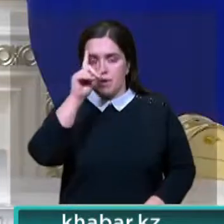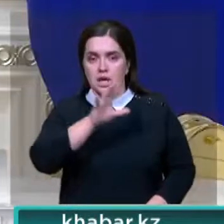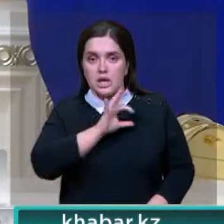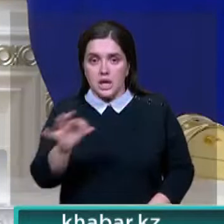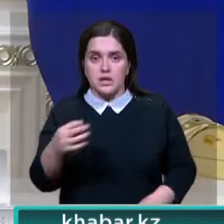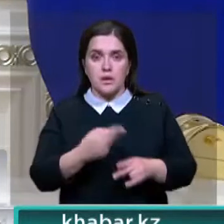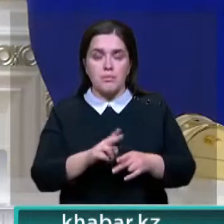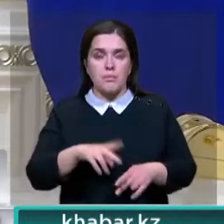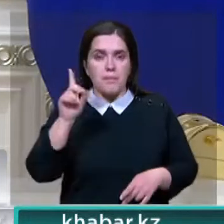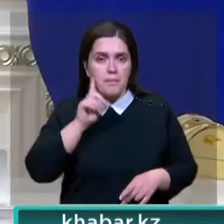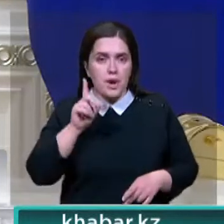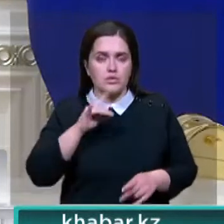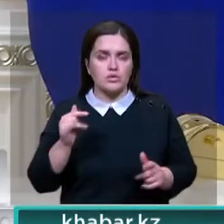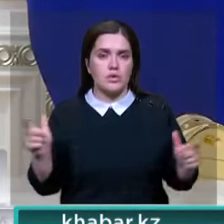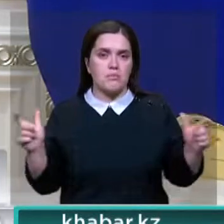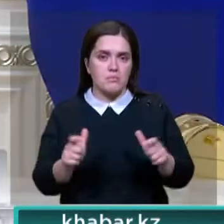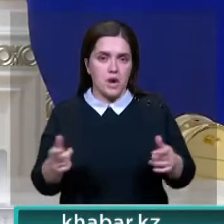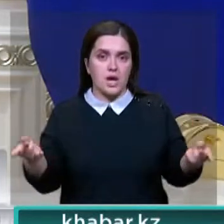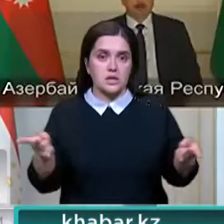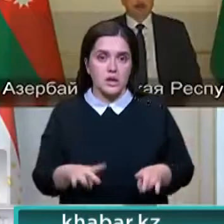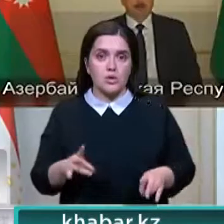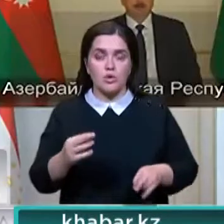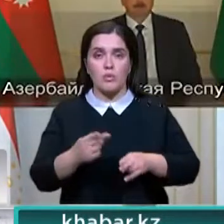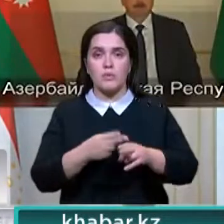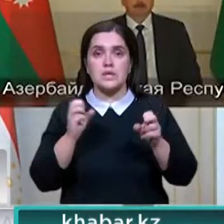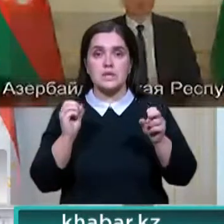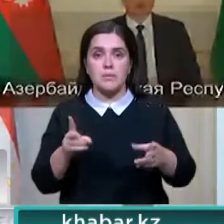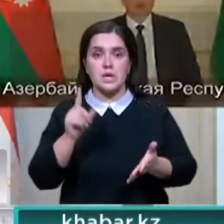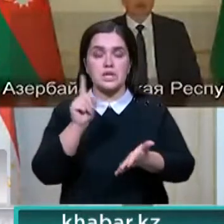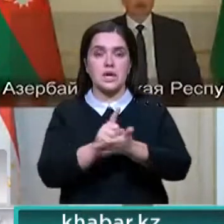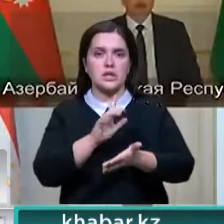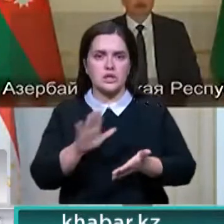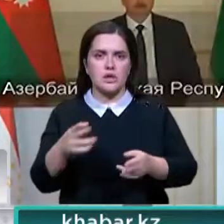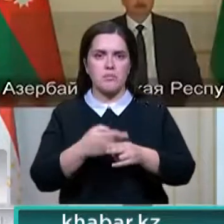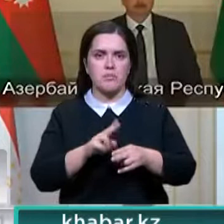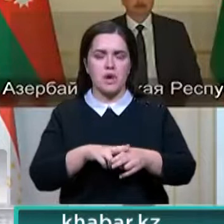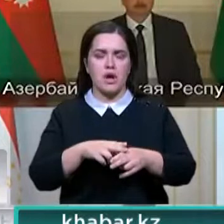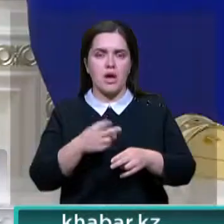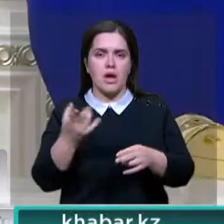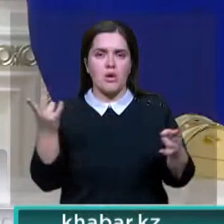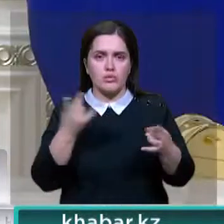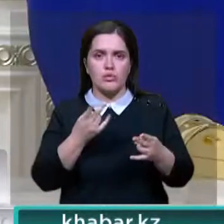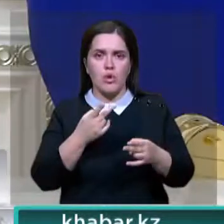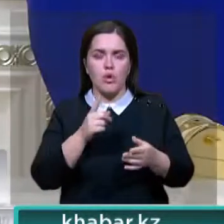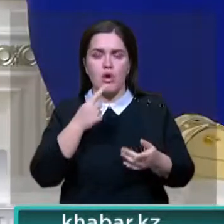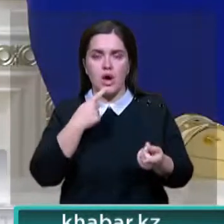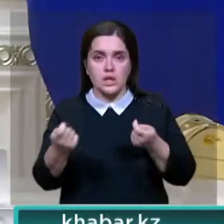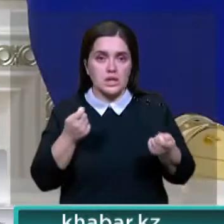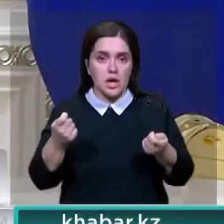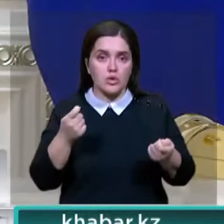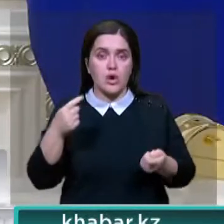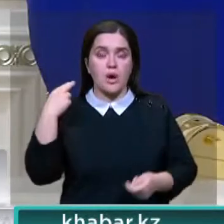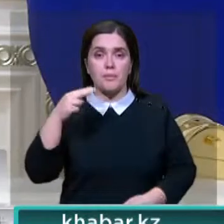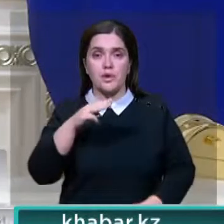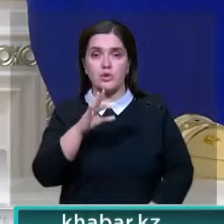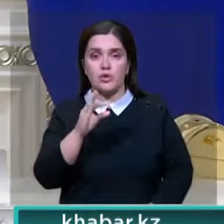Пандемия пока еще диктует свои правила, однако безопасность не должна превращаться в фанатизм, подчеркнул Касымжумар Тукаев и напомнил